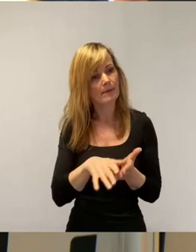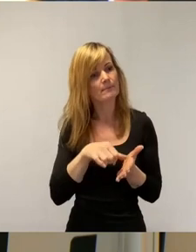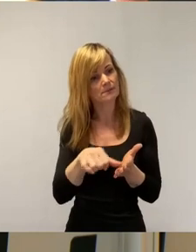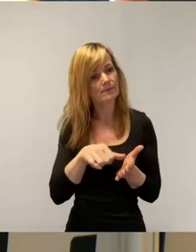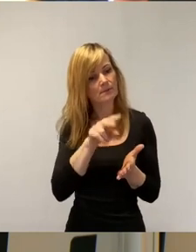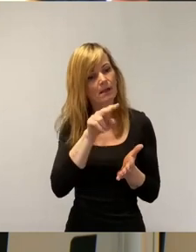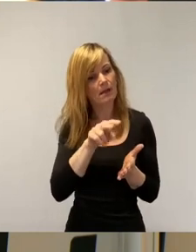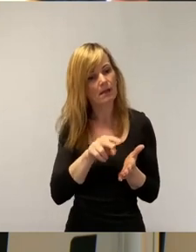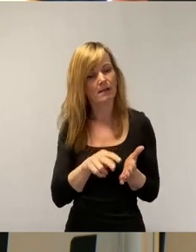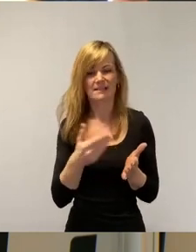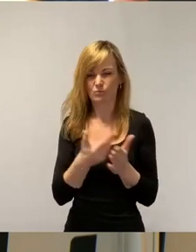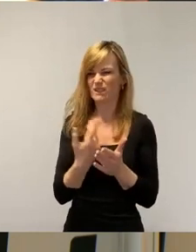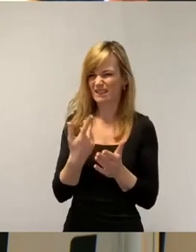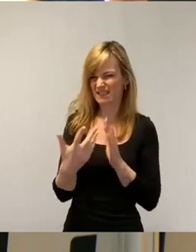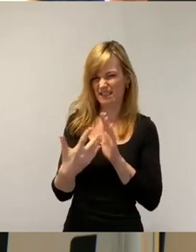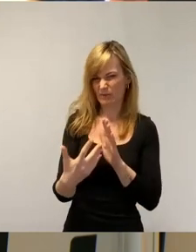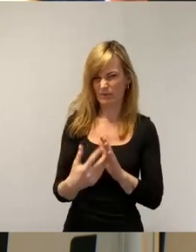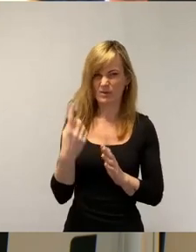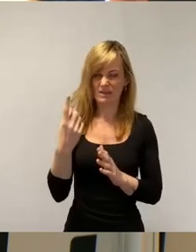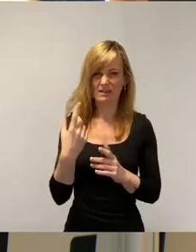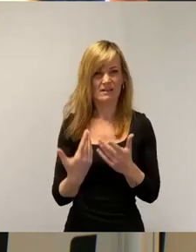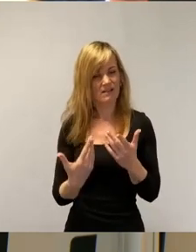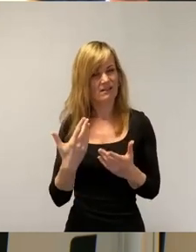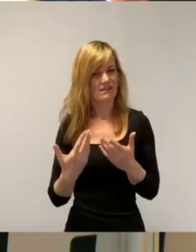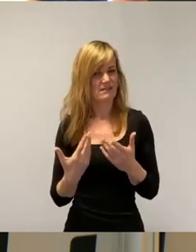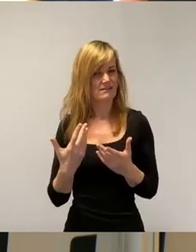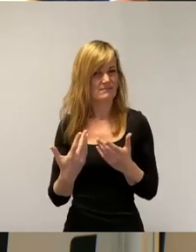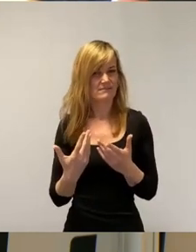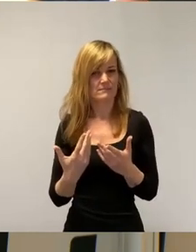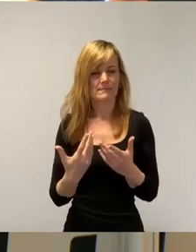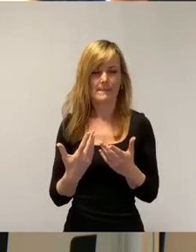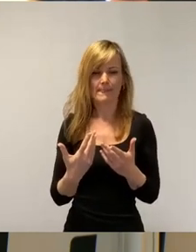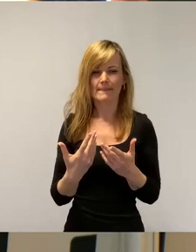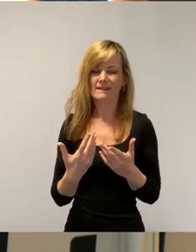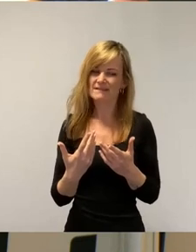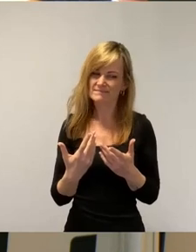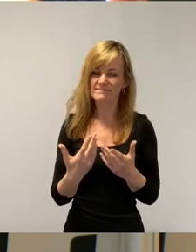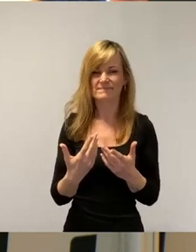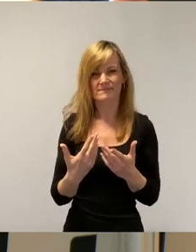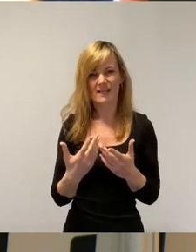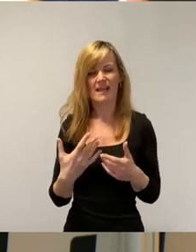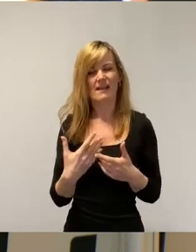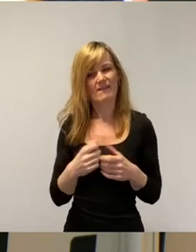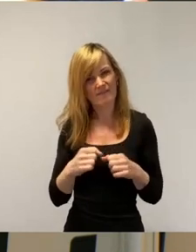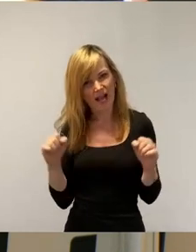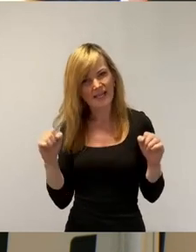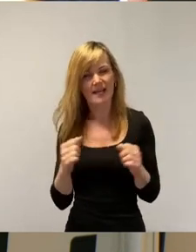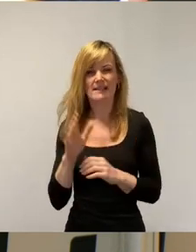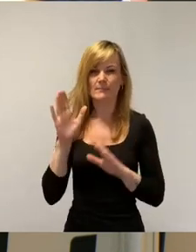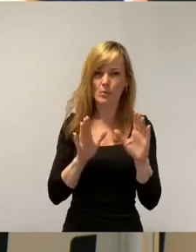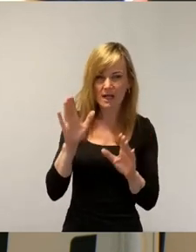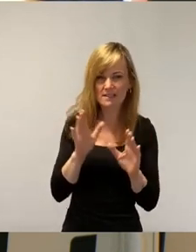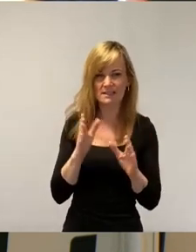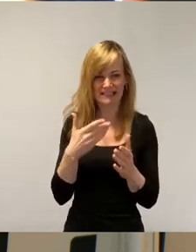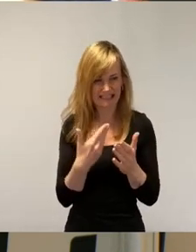Und das ist schon ein, ich sag mal, mittleres Beben in einer freiheitlichen Demokratie, in einer